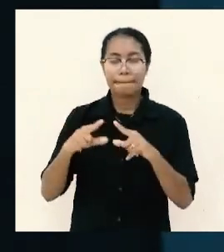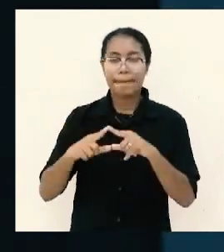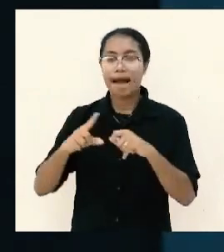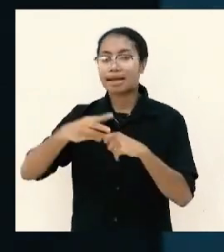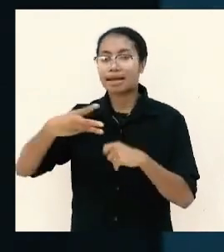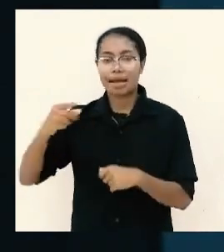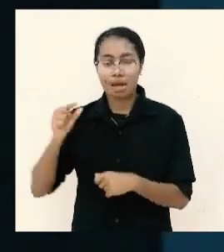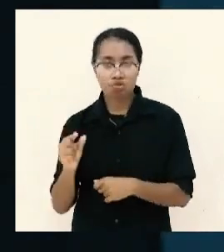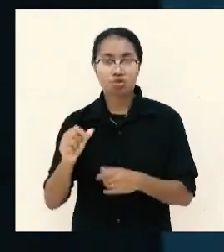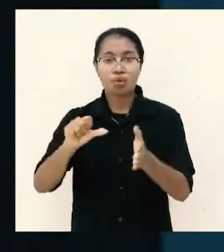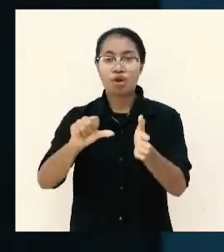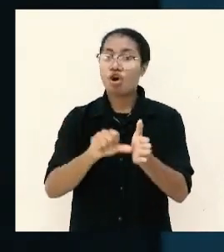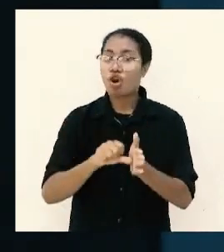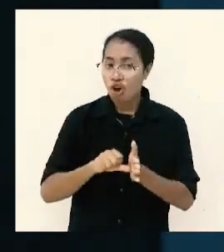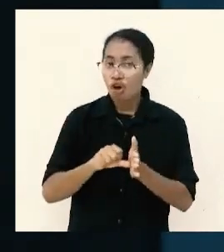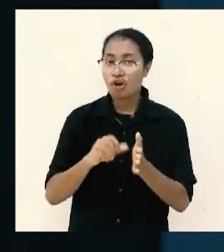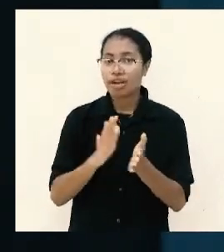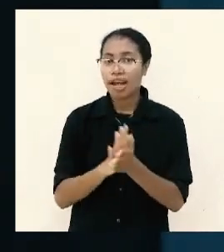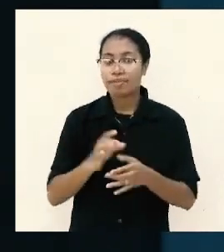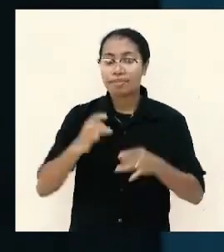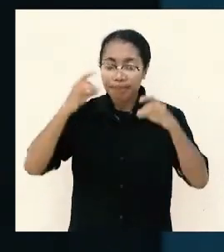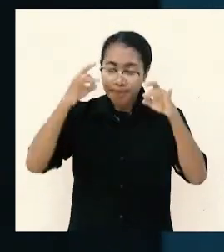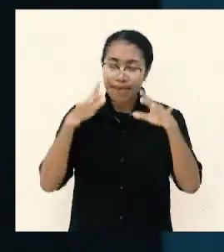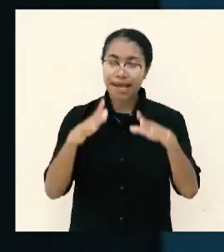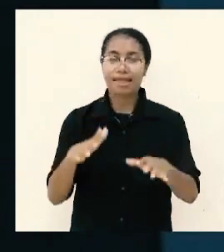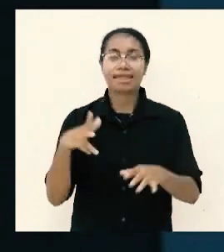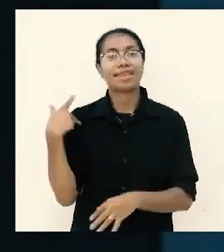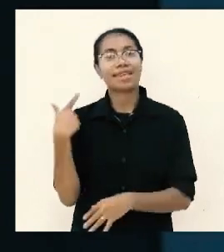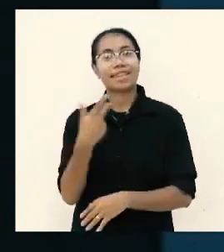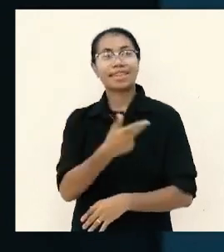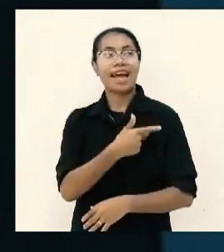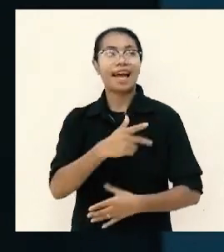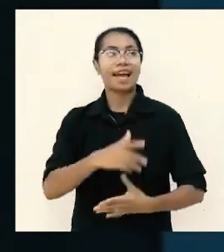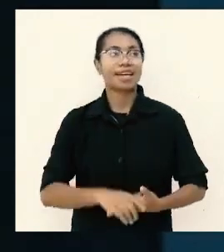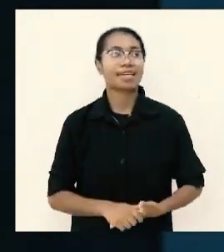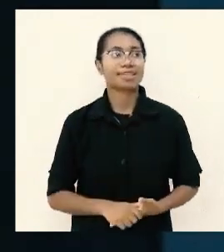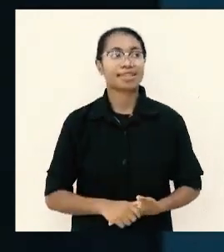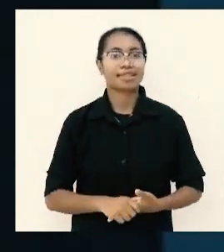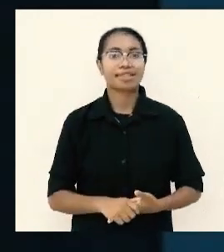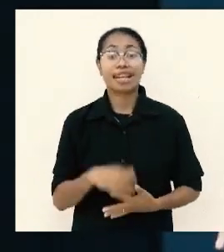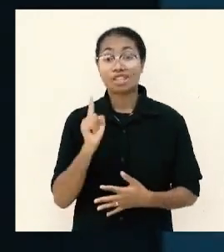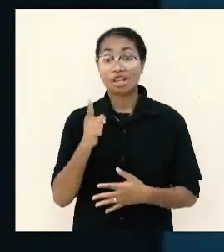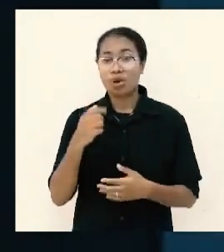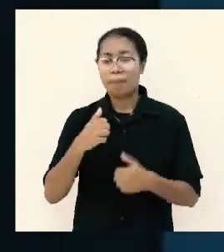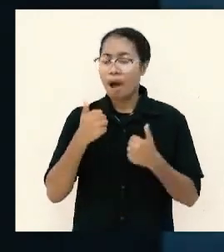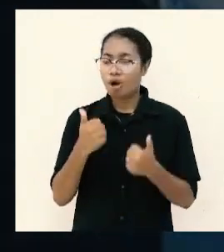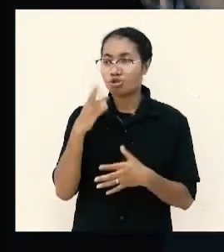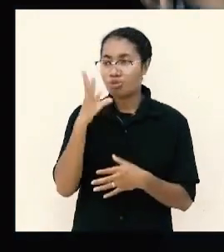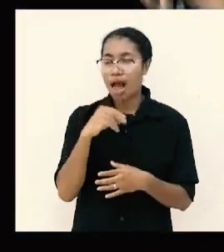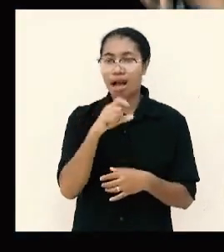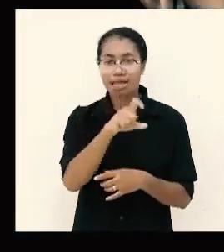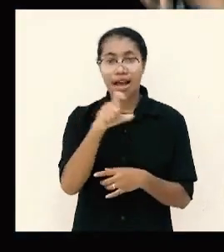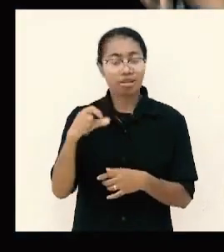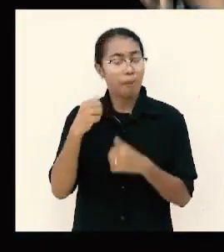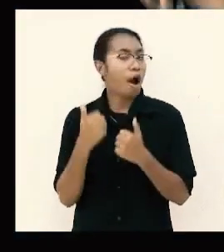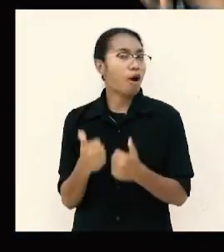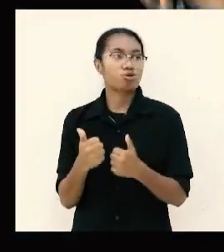menolong dan memberkati kita suatu kalimat bagus mengatakan begini